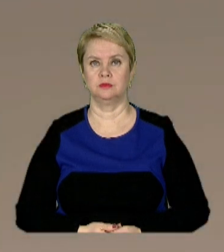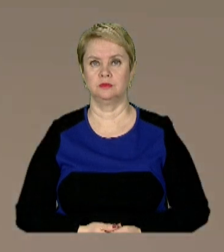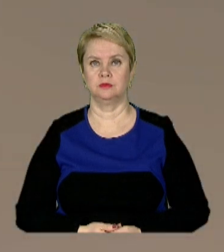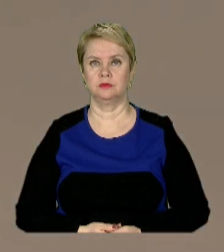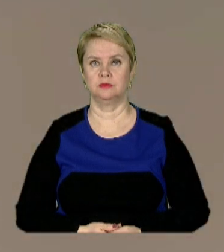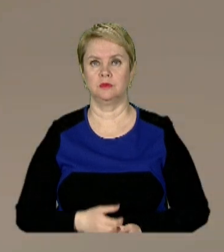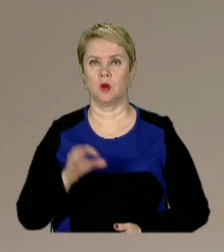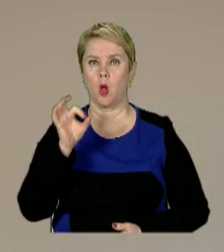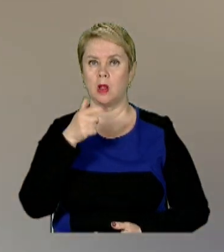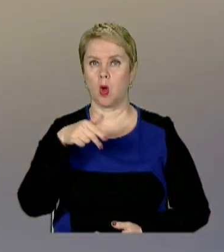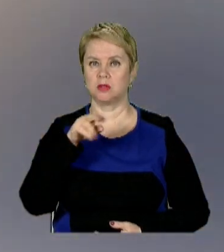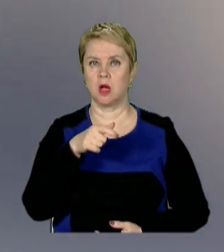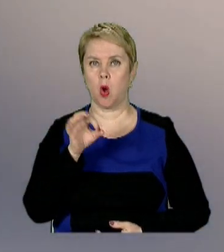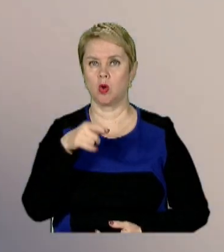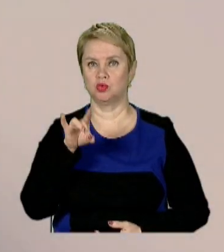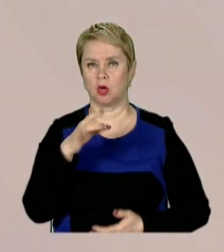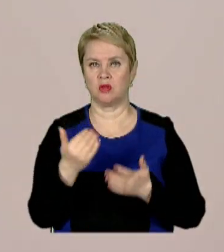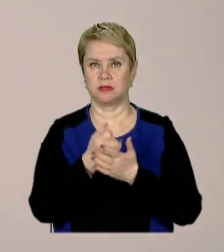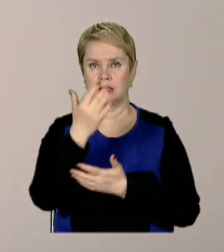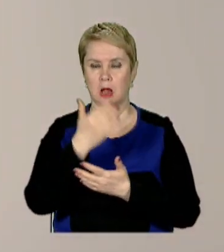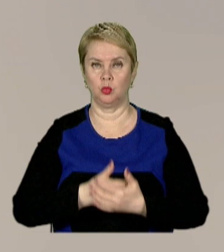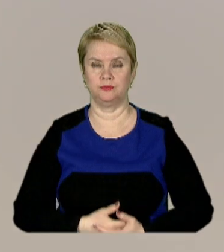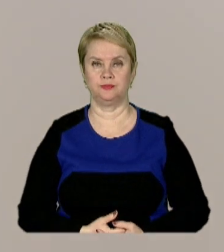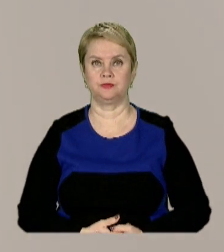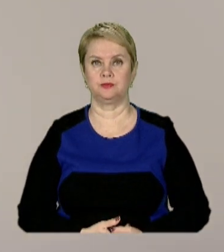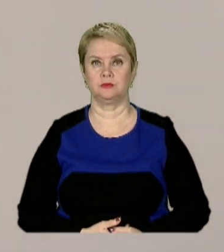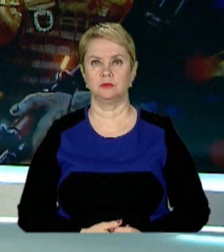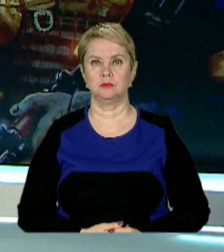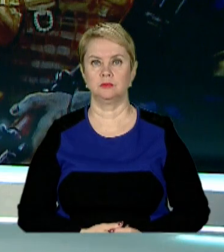Олена Городецька, Сергій Гончар, новини 11 каналу.